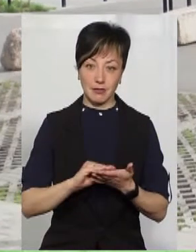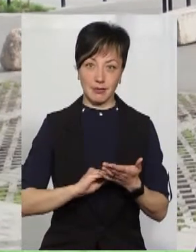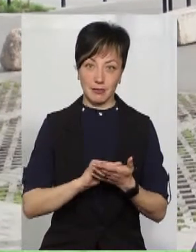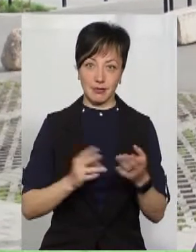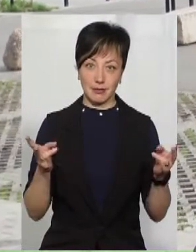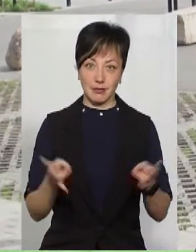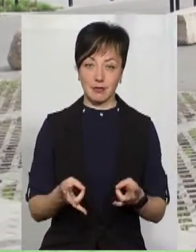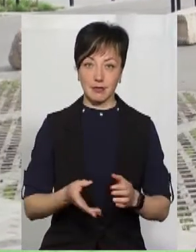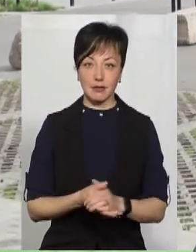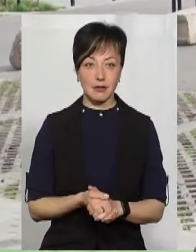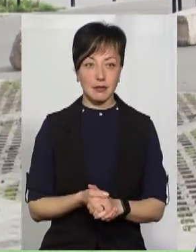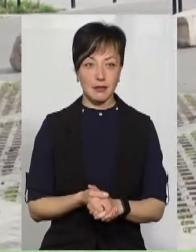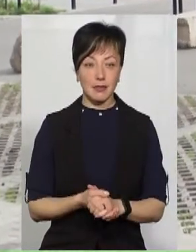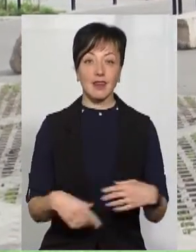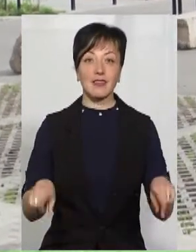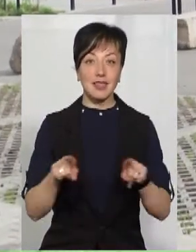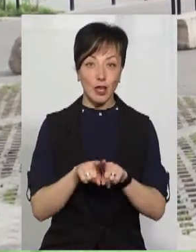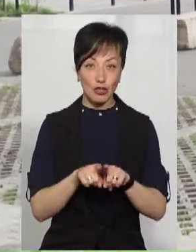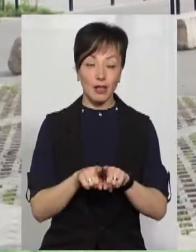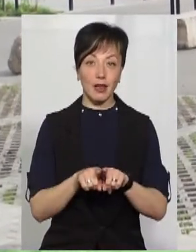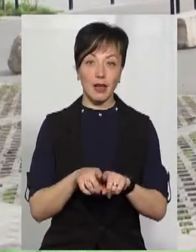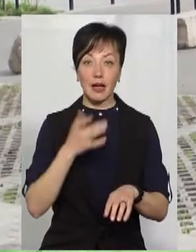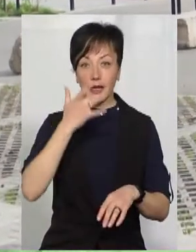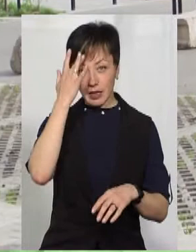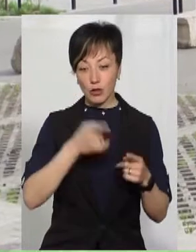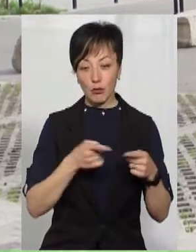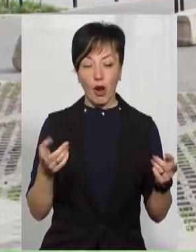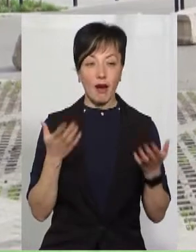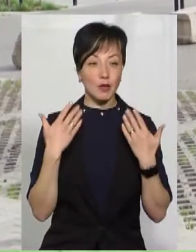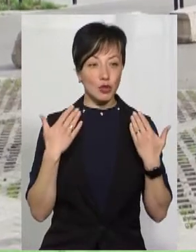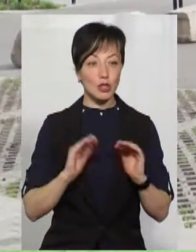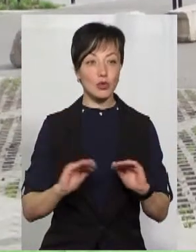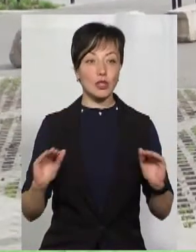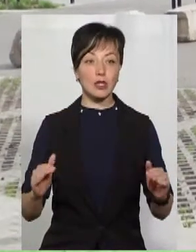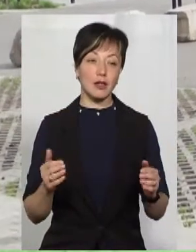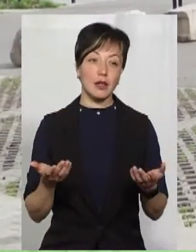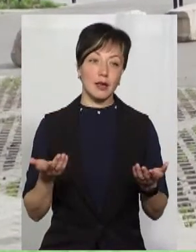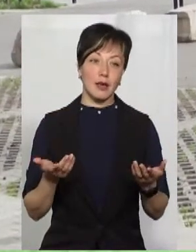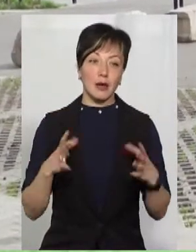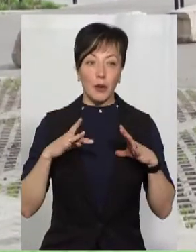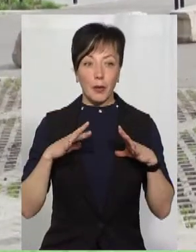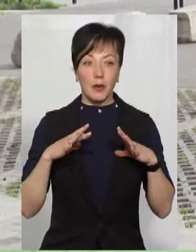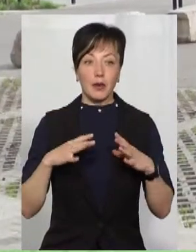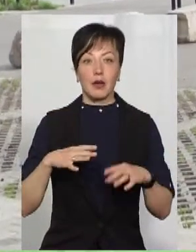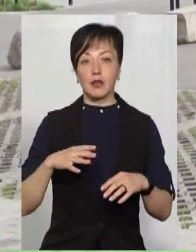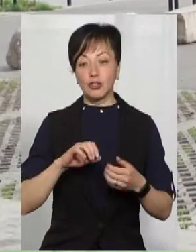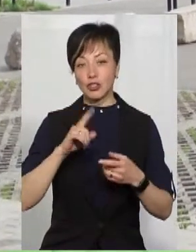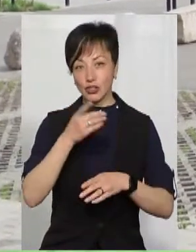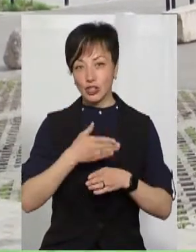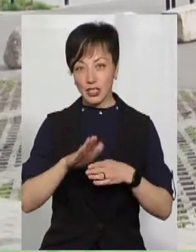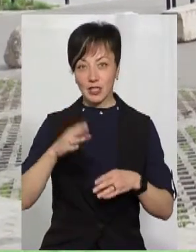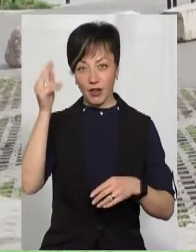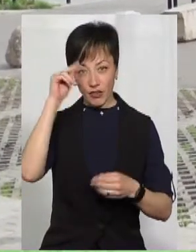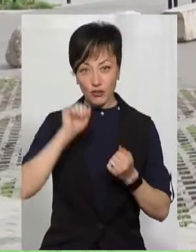Тому що, все ж таки, літо – це пора відпочинку, і діти розслабляються, частину всього вивченого забувають,